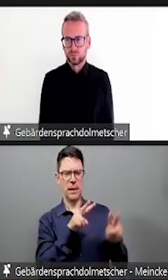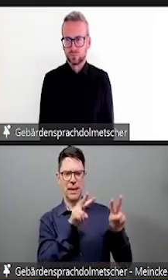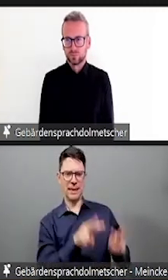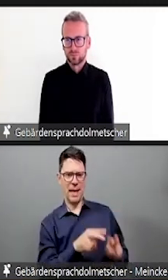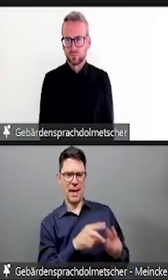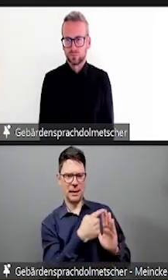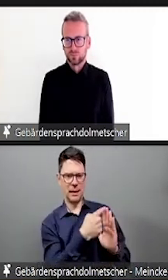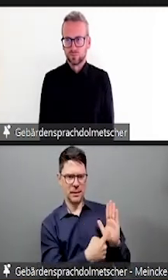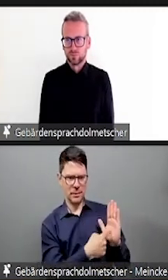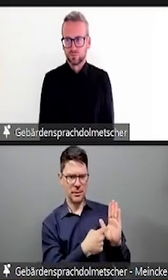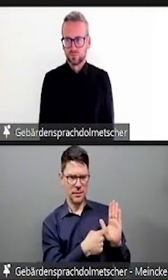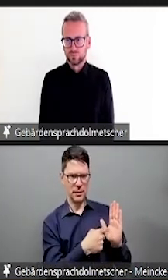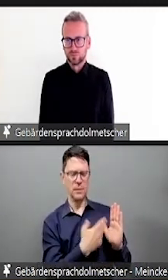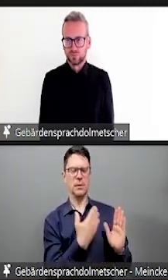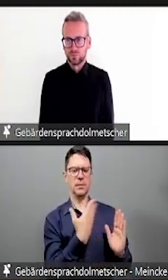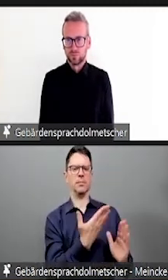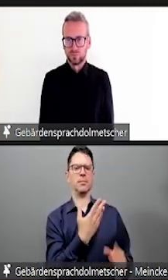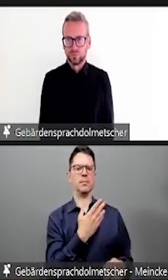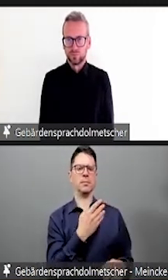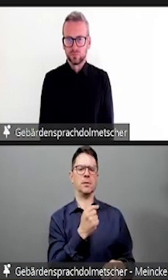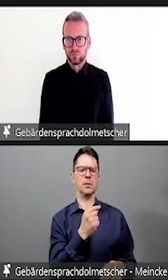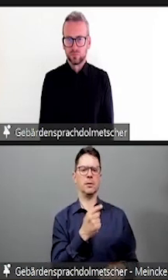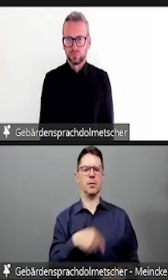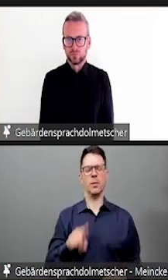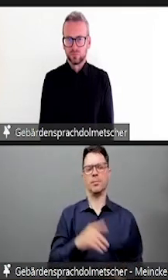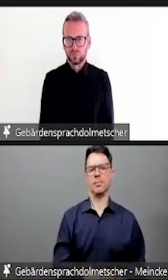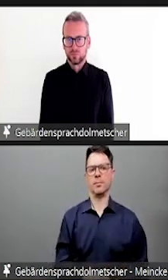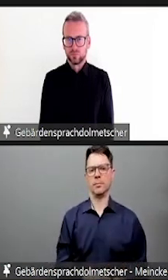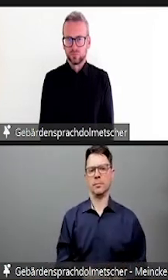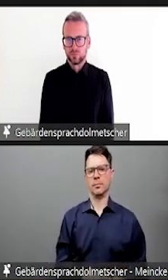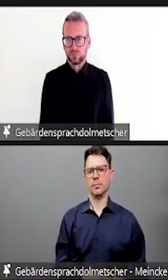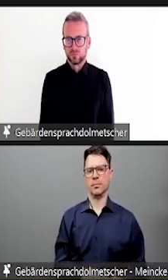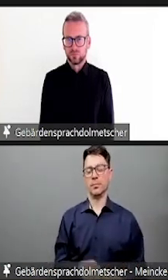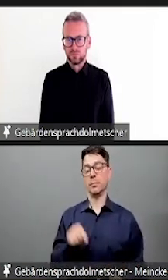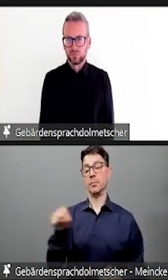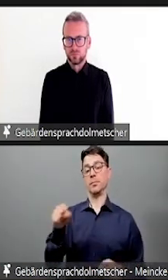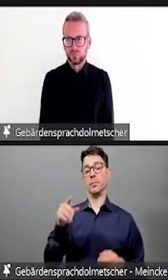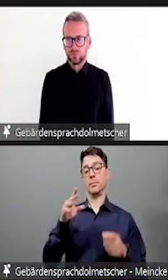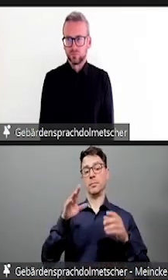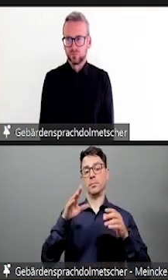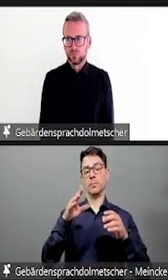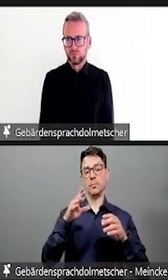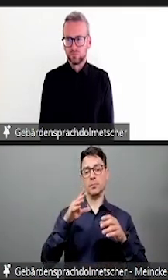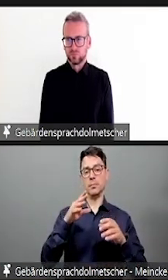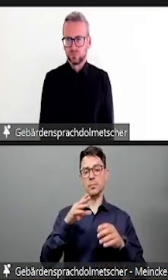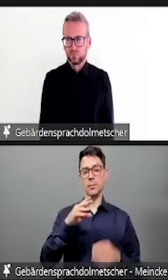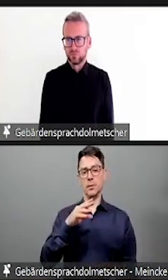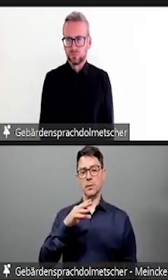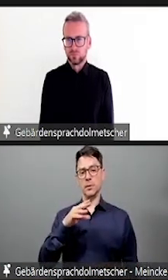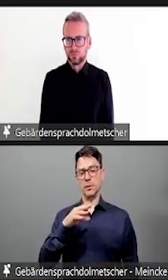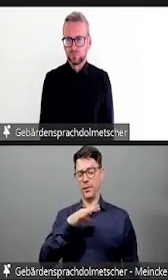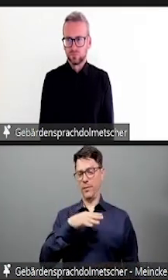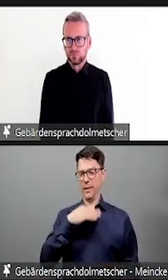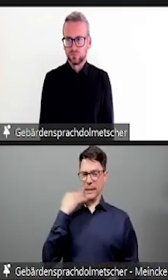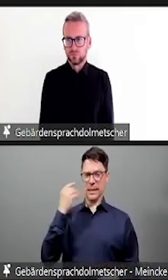einen Anspruch auf Nachteilsausgleich hätten. Wie kann man jetzt nun mit dieser Rechtsprechung umgehen?